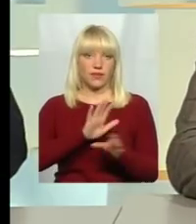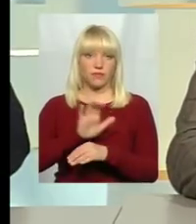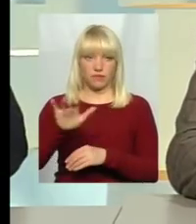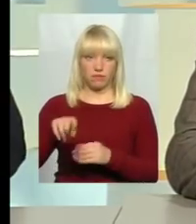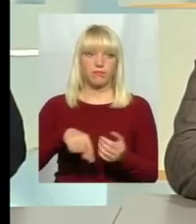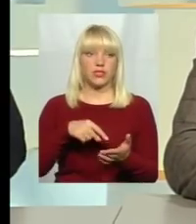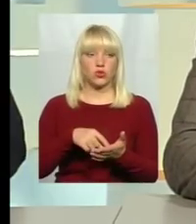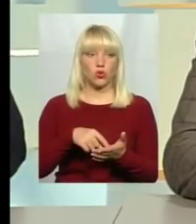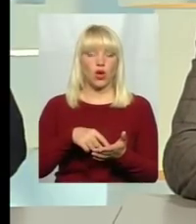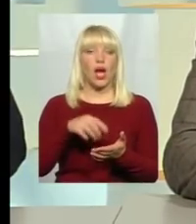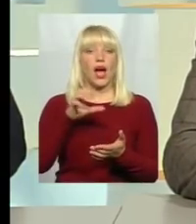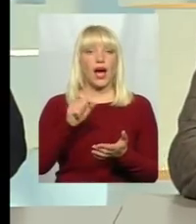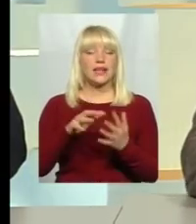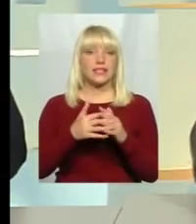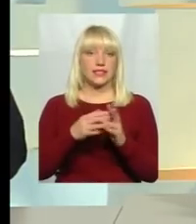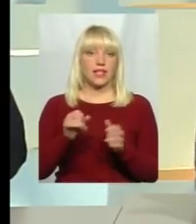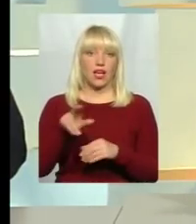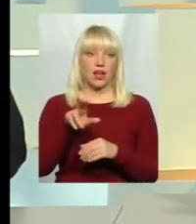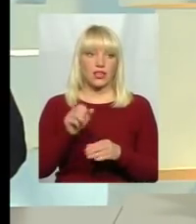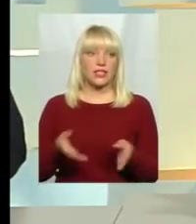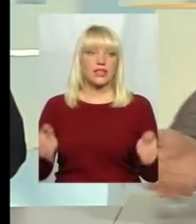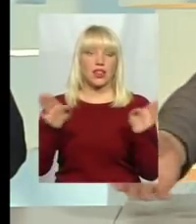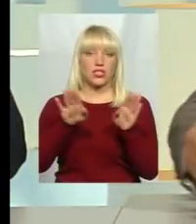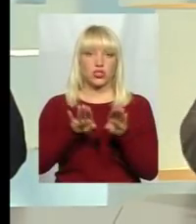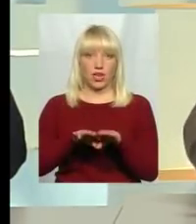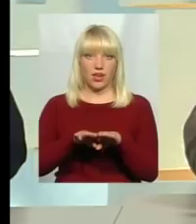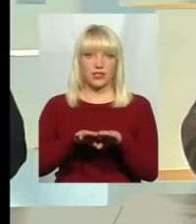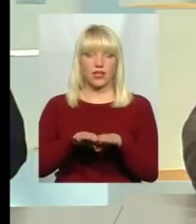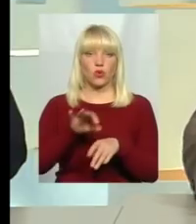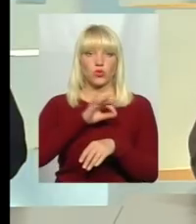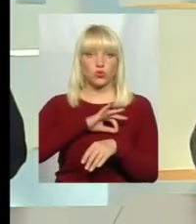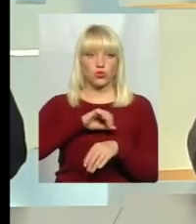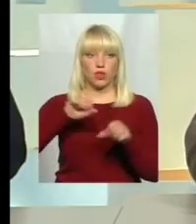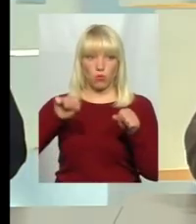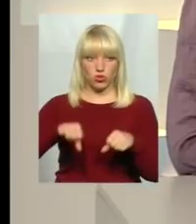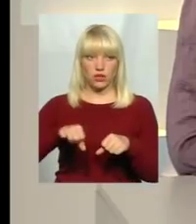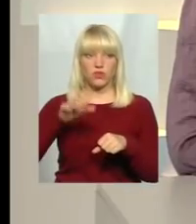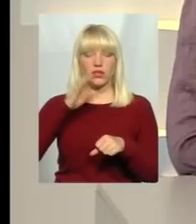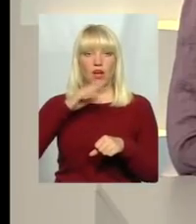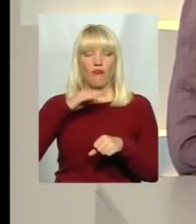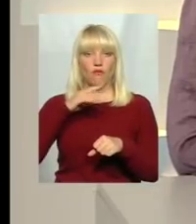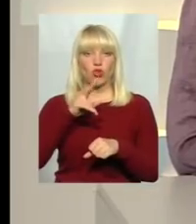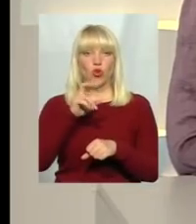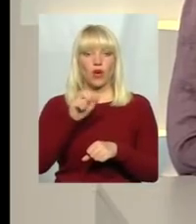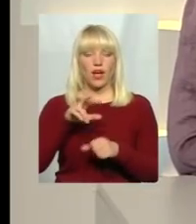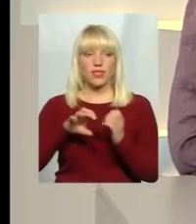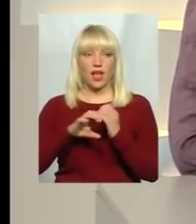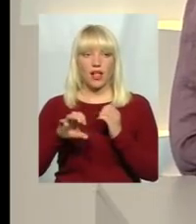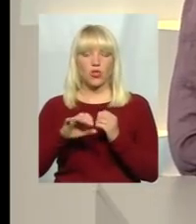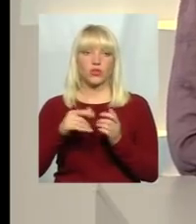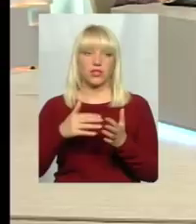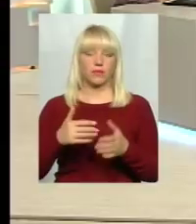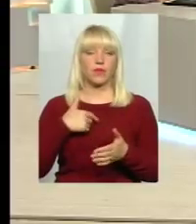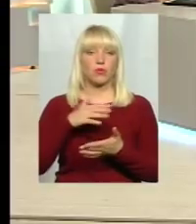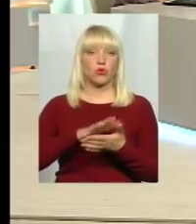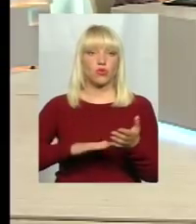сільська рада залишається, користуючись можливостю водоканала, комунгосп, все решта від міста? продовжуємо з